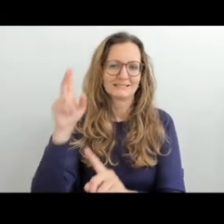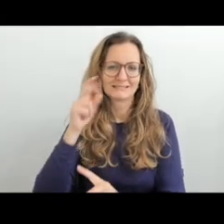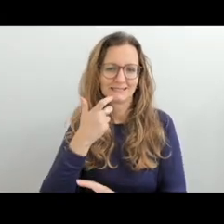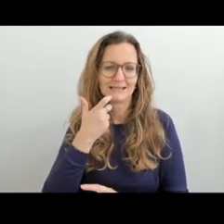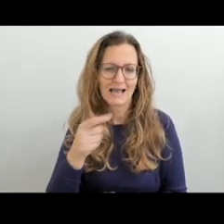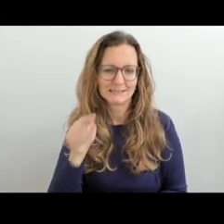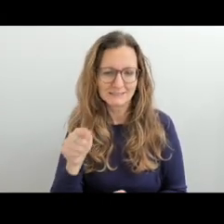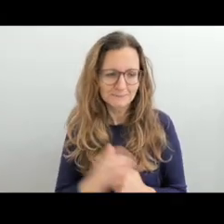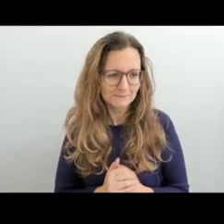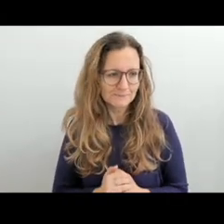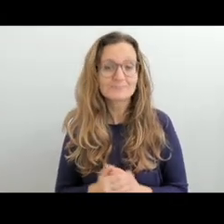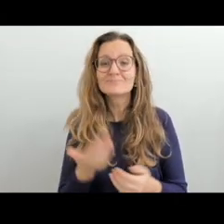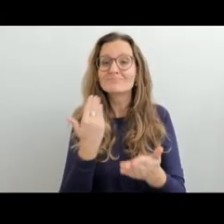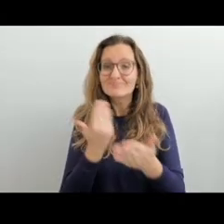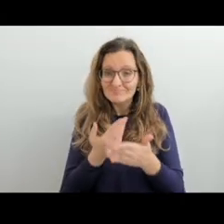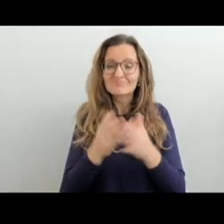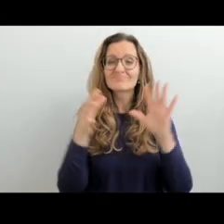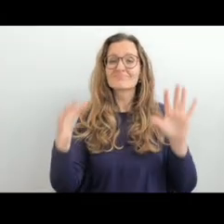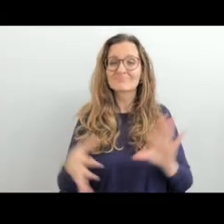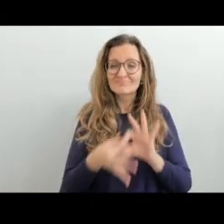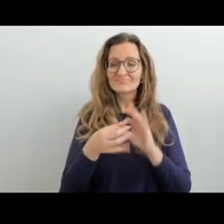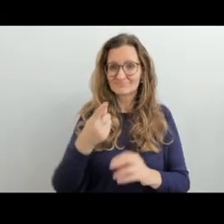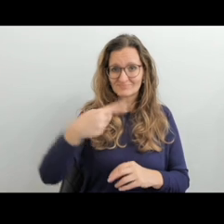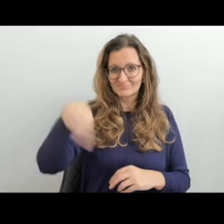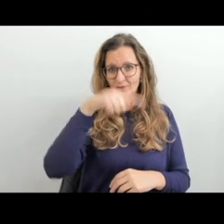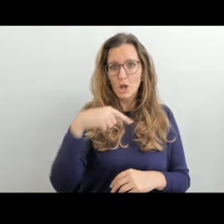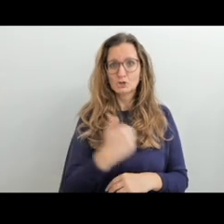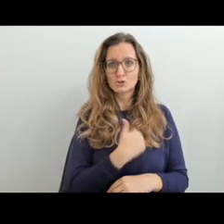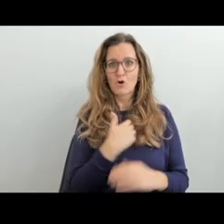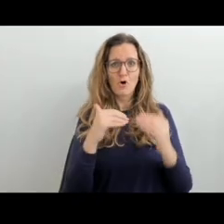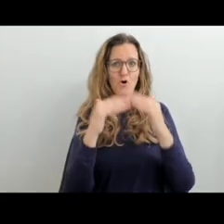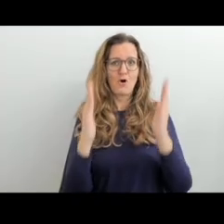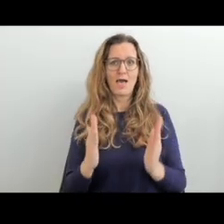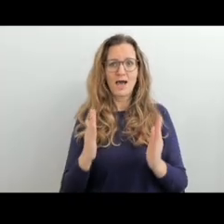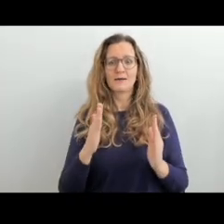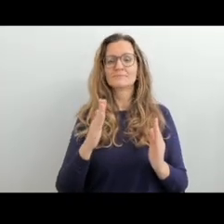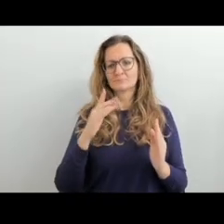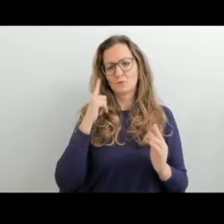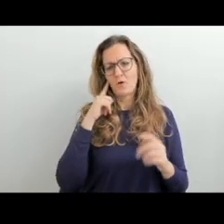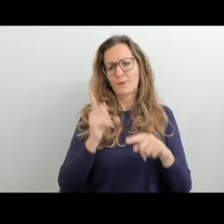v životě se rozhodne, že se chce naučit ještě český znakový jazyk jako cizí jazyk. Tak to bude to L2.